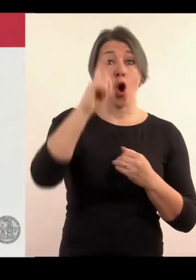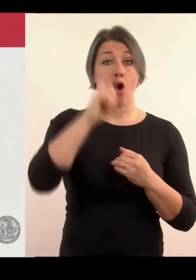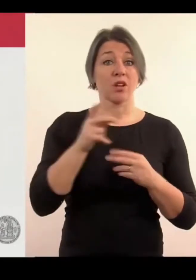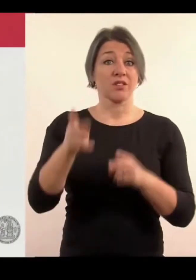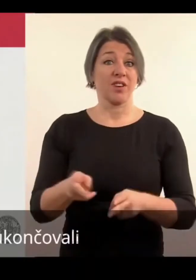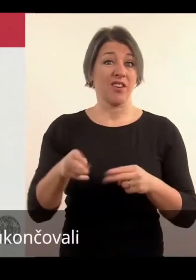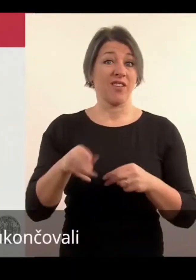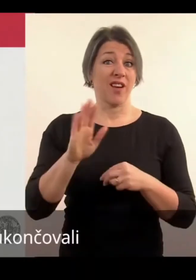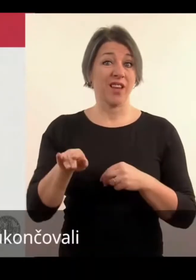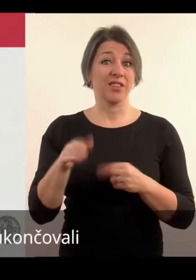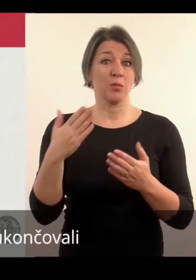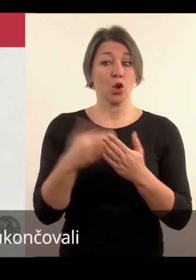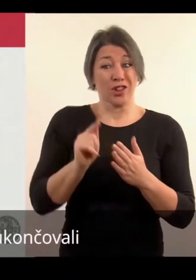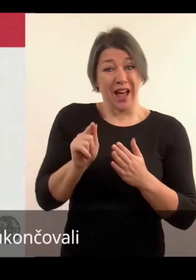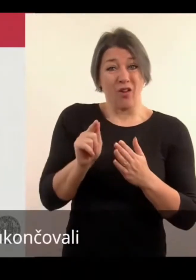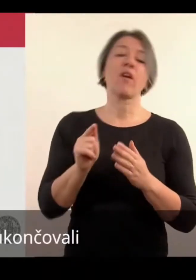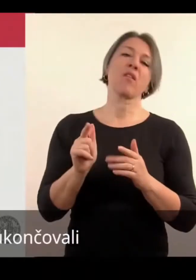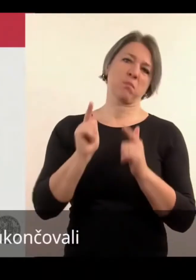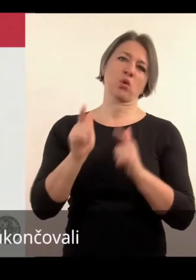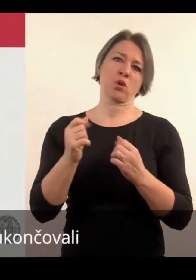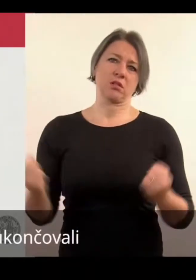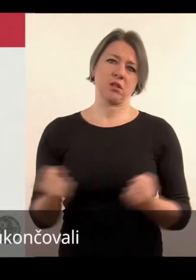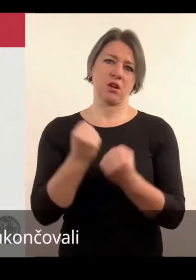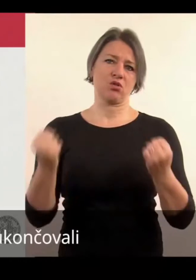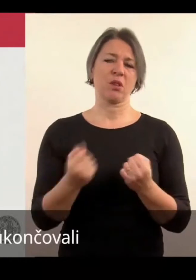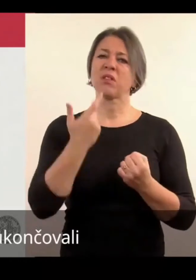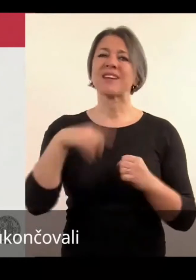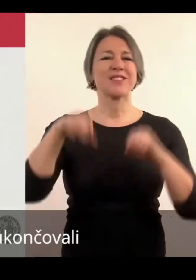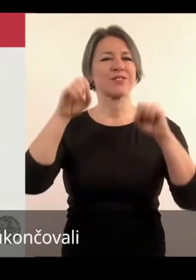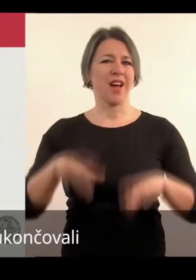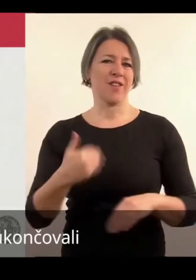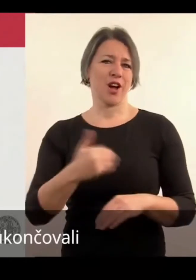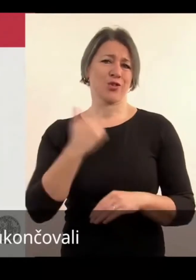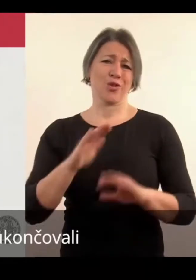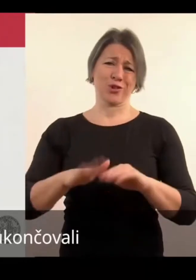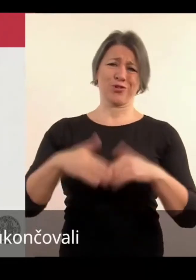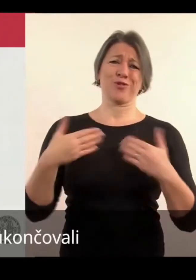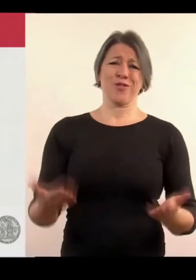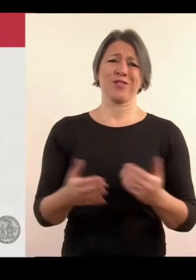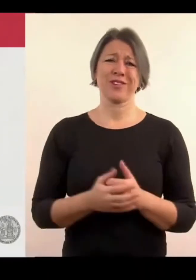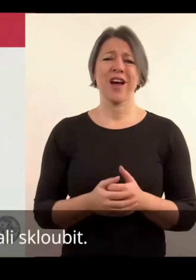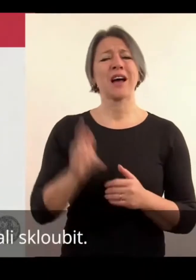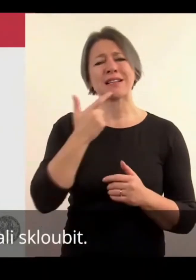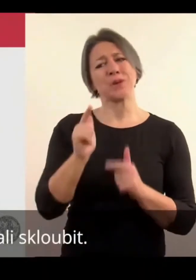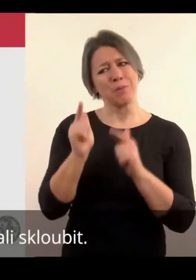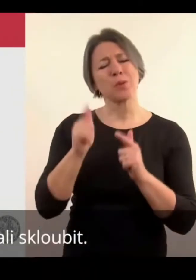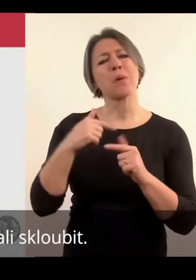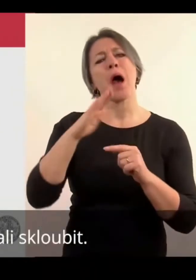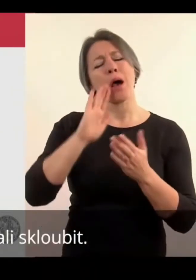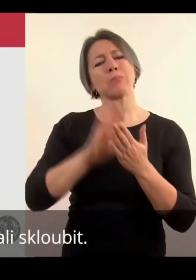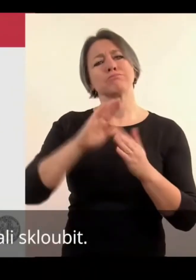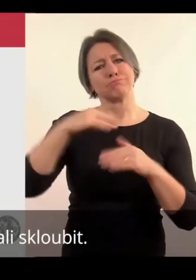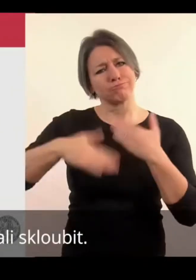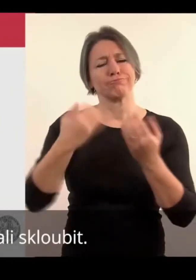Snažíme se, aby tyto studenty neukončovali studium nějak předčasně, aby dokázali